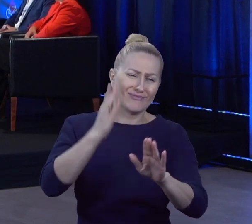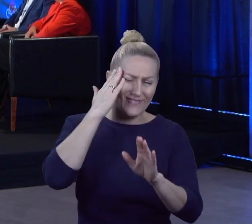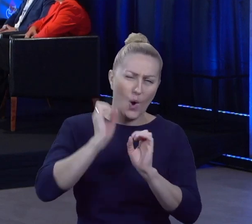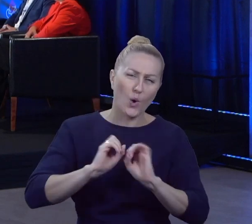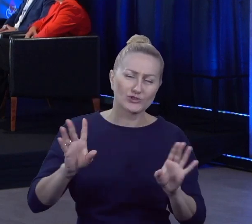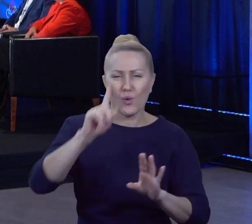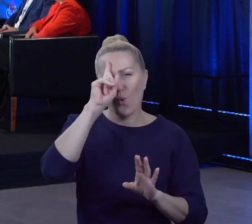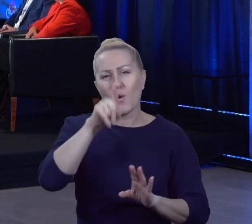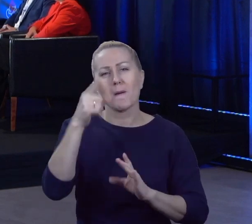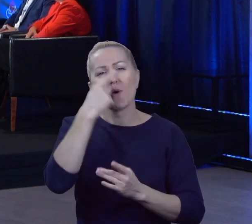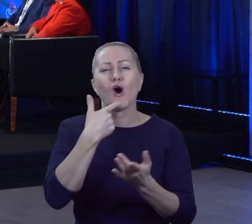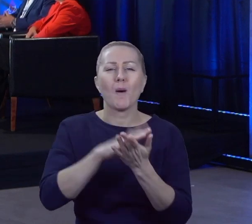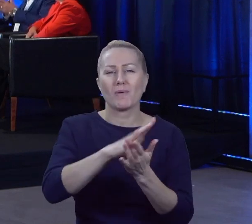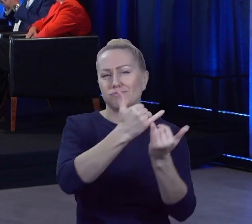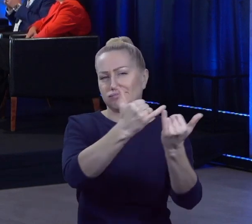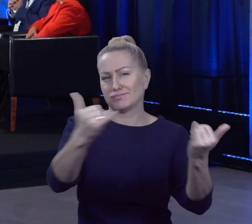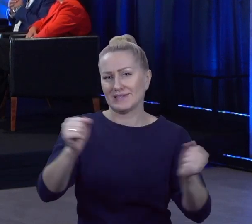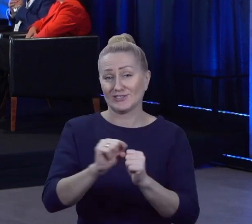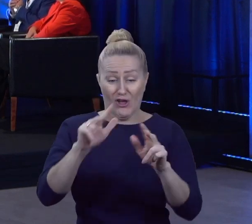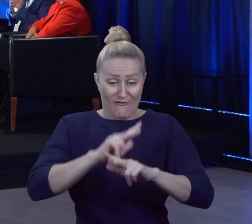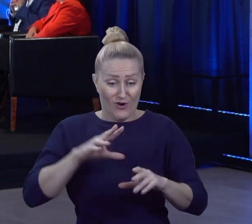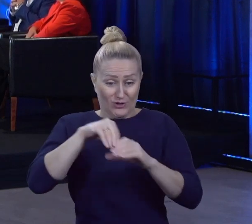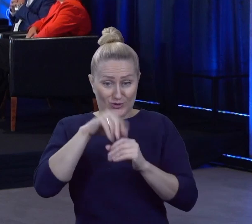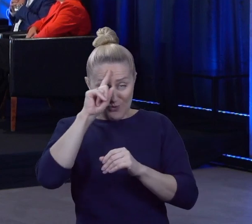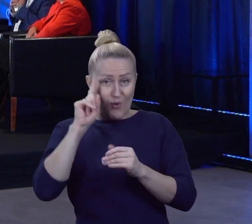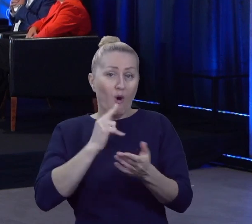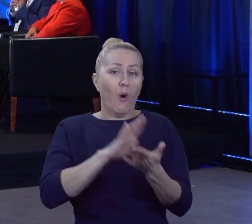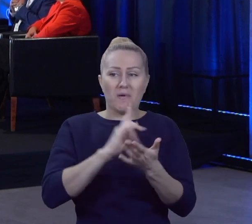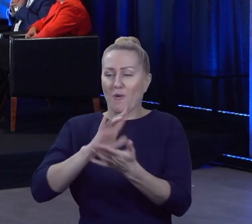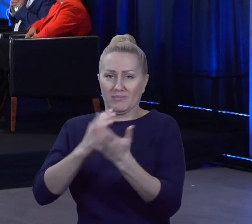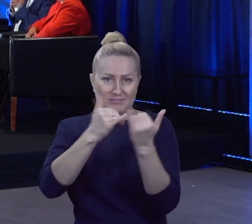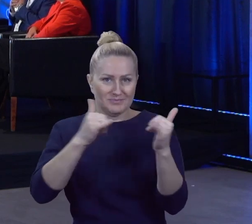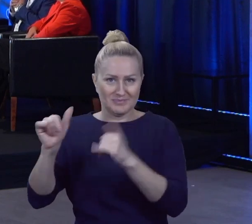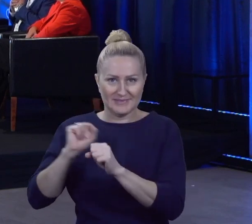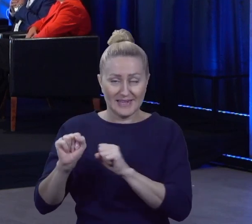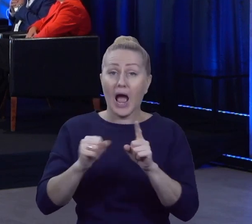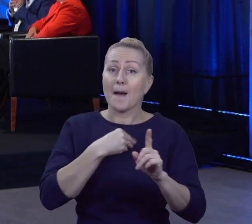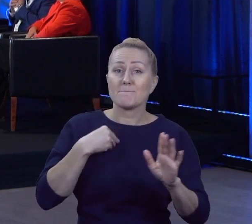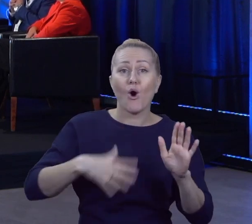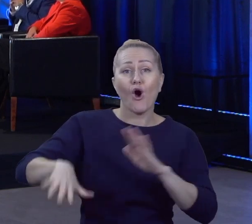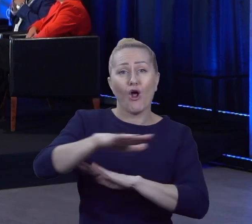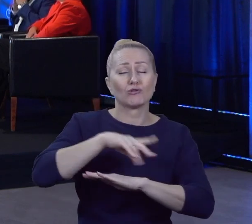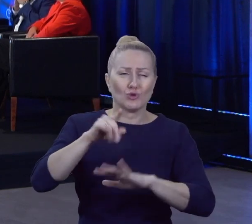różne zdania. W rodzinach się krytykują. A teraz w Polsce oczywiście to dobrze, że jest wolność słowa